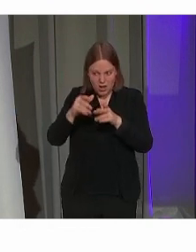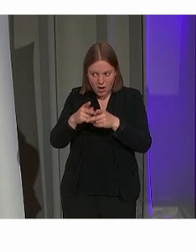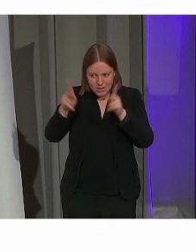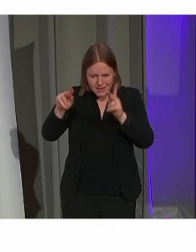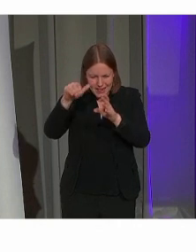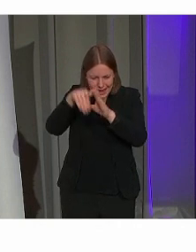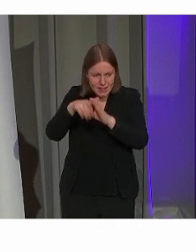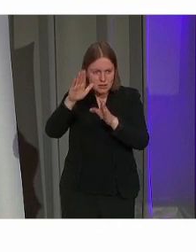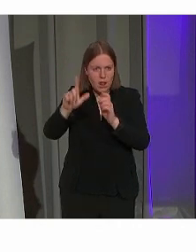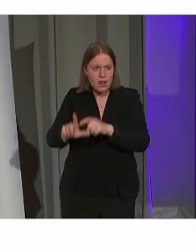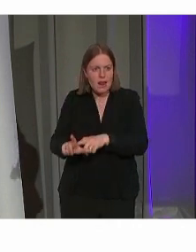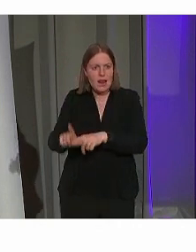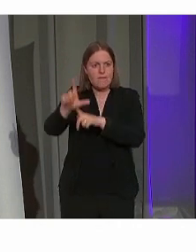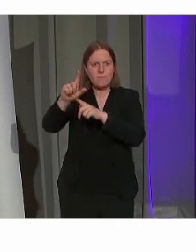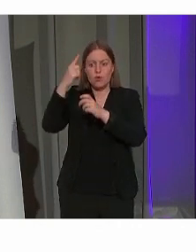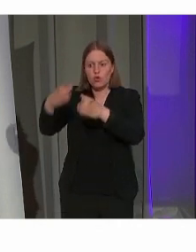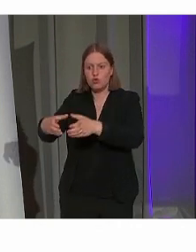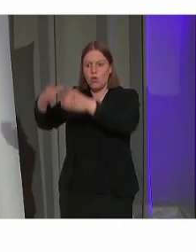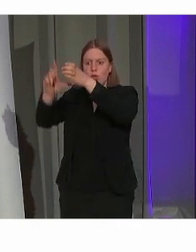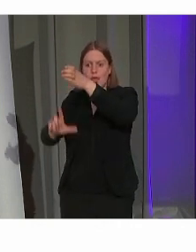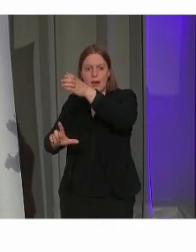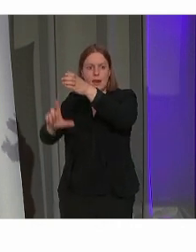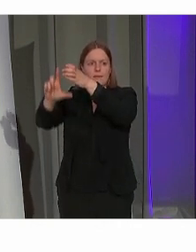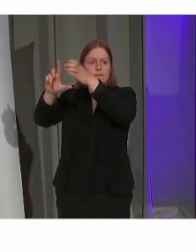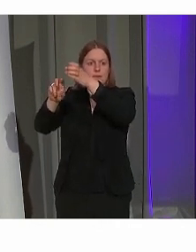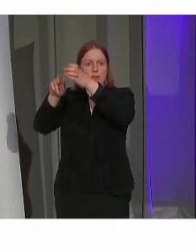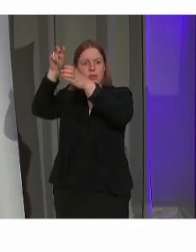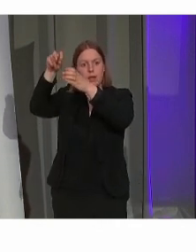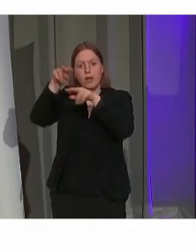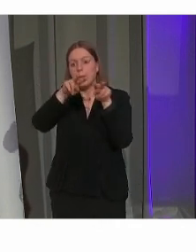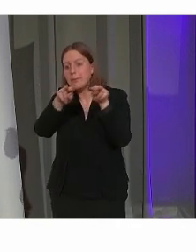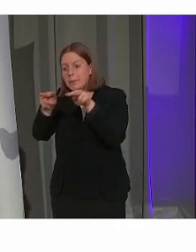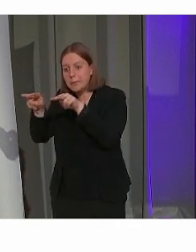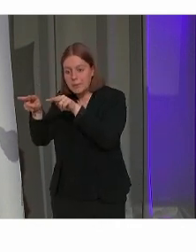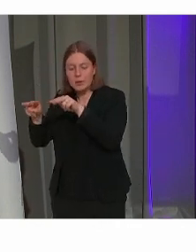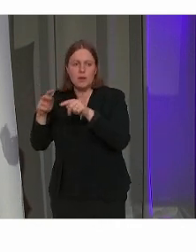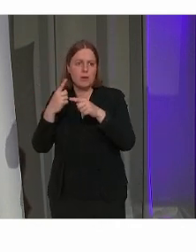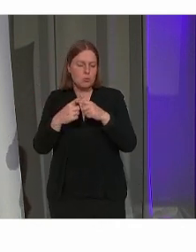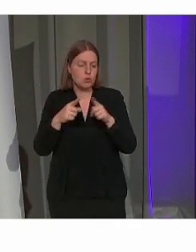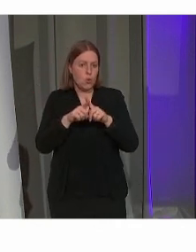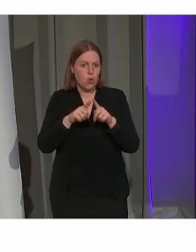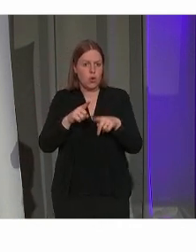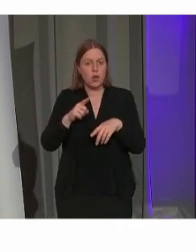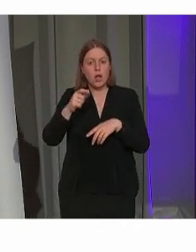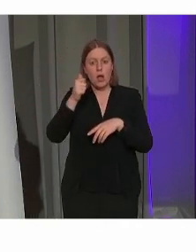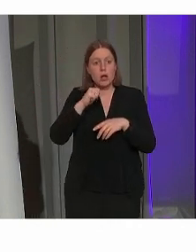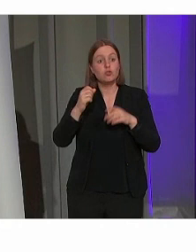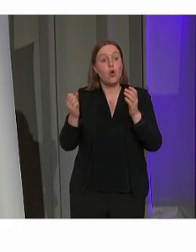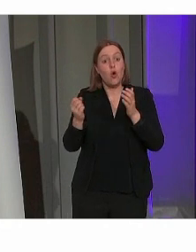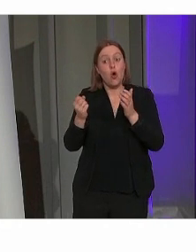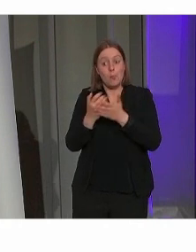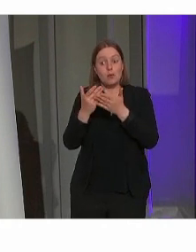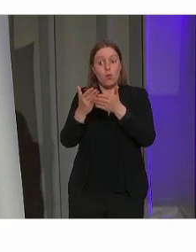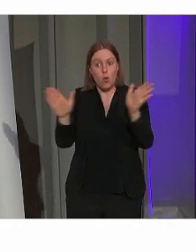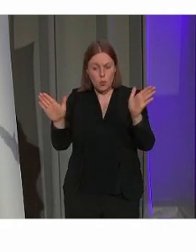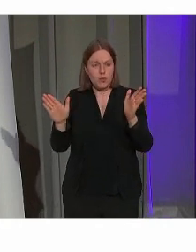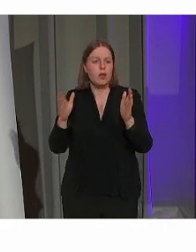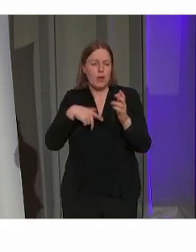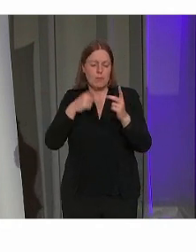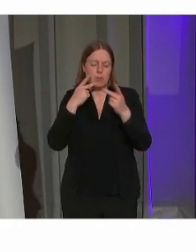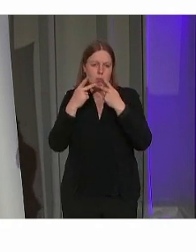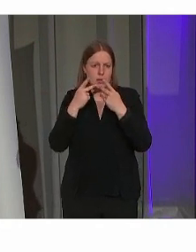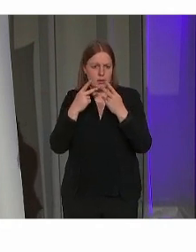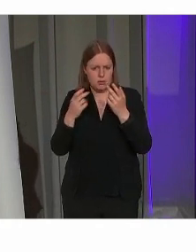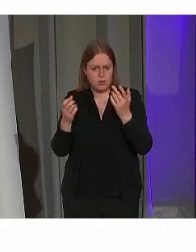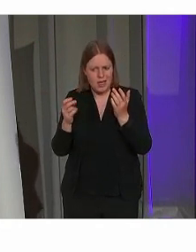de torens. Ongeveer in een van de torens. En zullen we ervoor zorgen dat dat na de heropening wel zo maximaal mogelijk